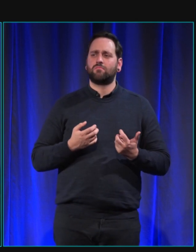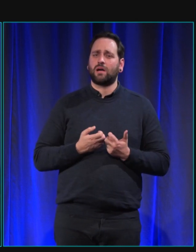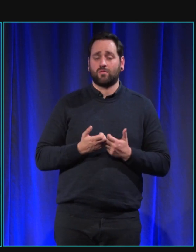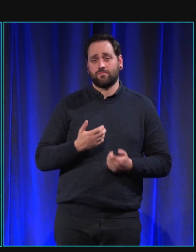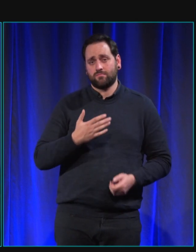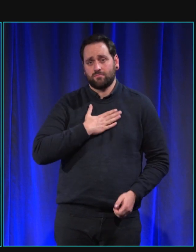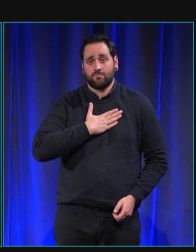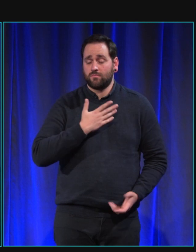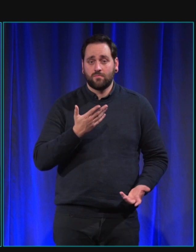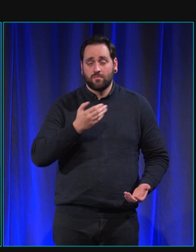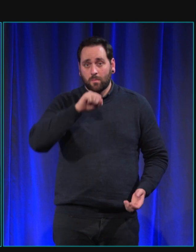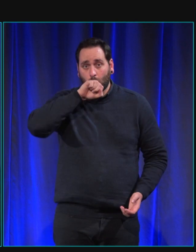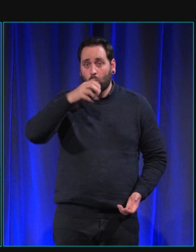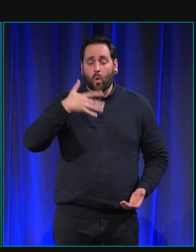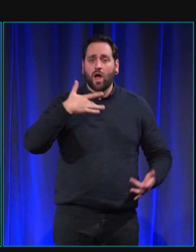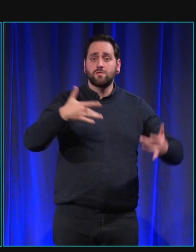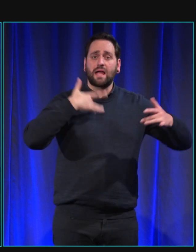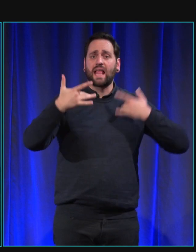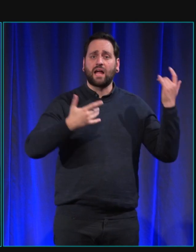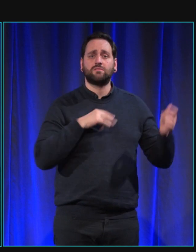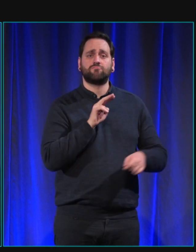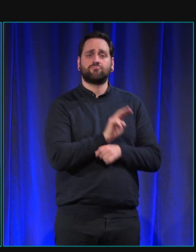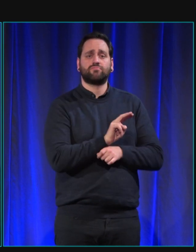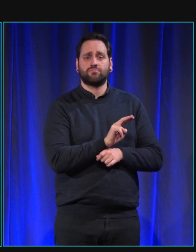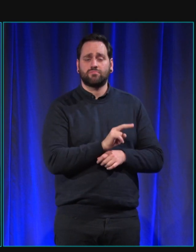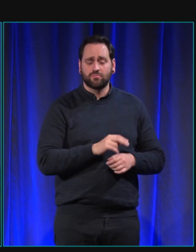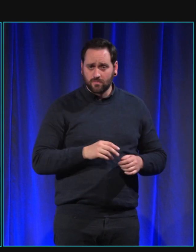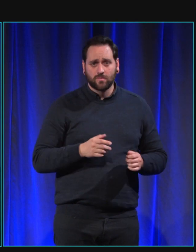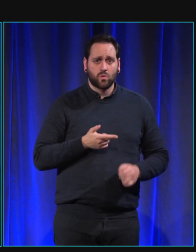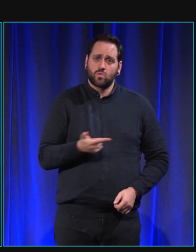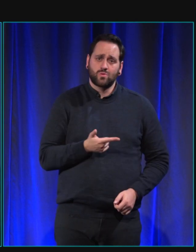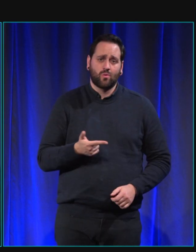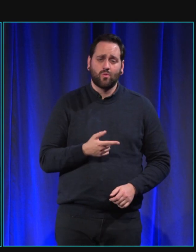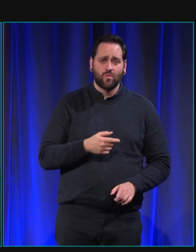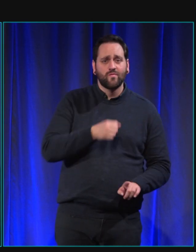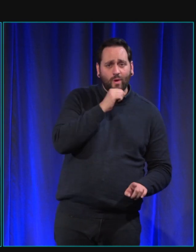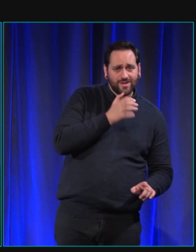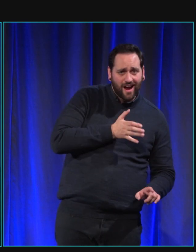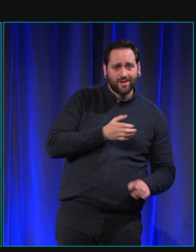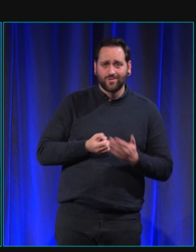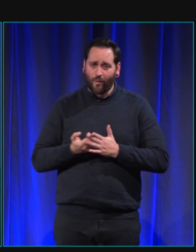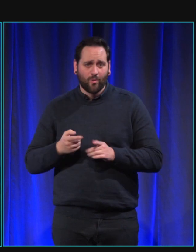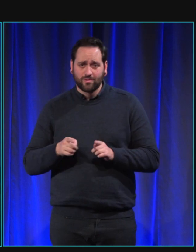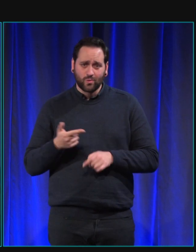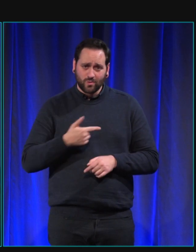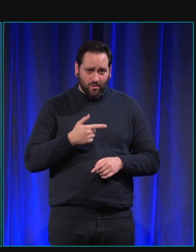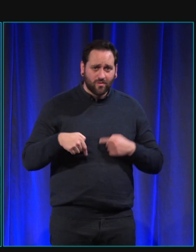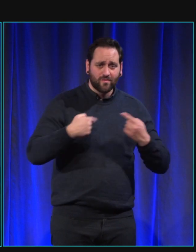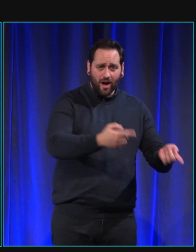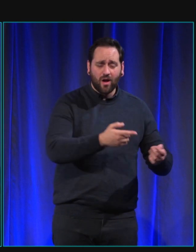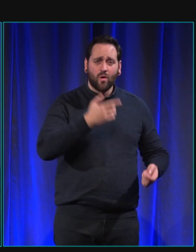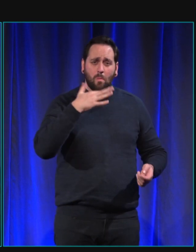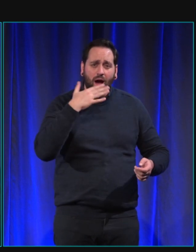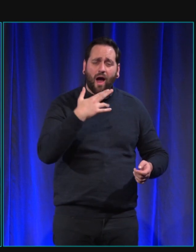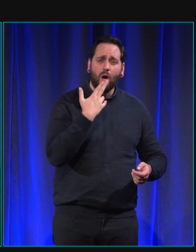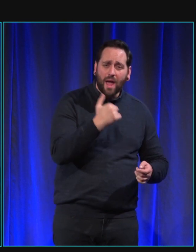beaucoup aller au spectacle donc j'ai emmené autant Balzac et Ice Steel je les ai emmené à l'opéra je les ai emmené à la